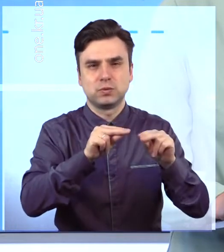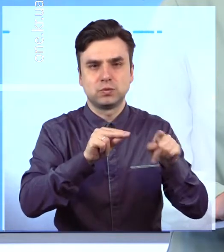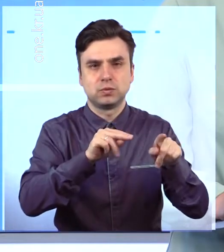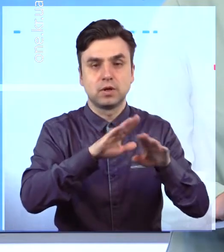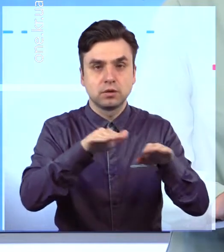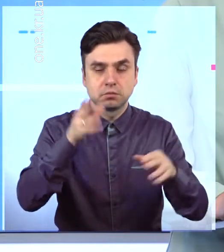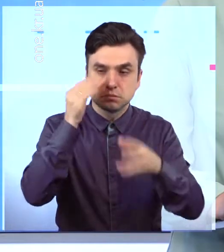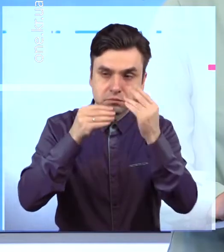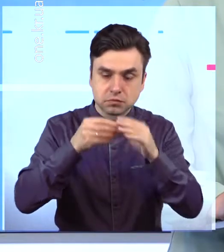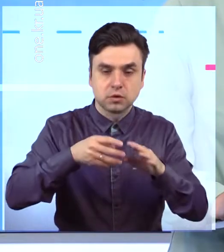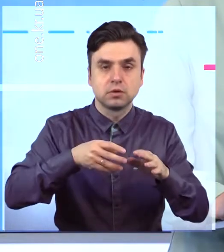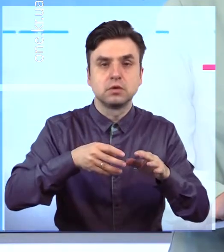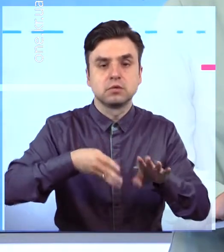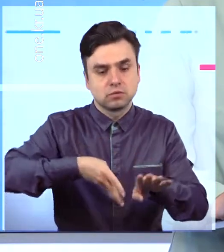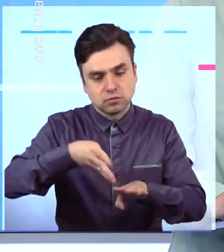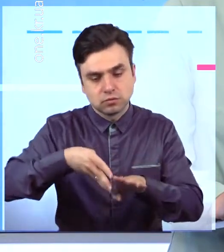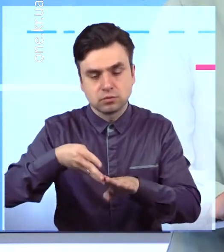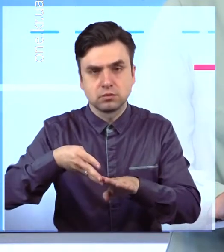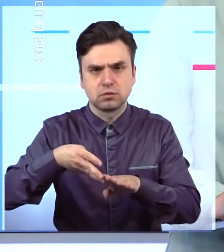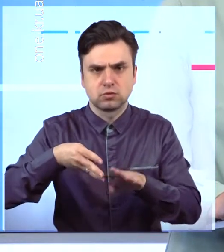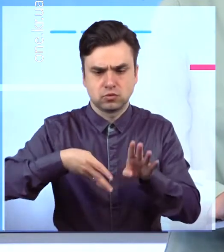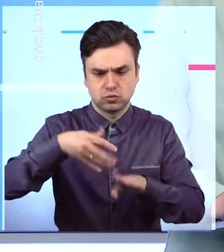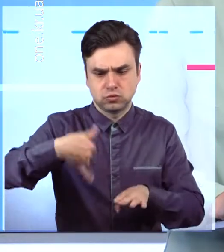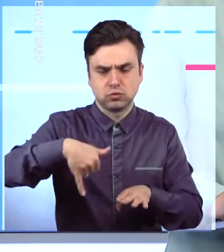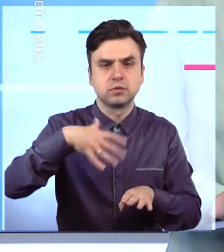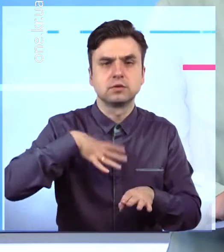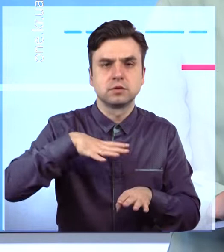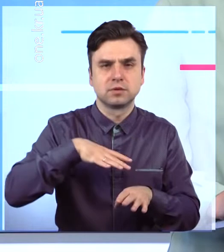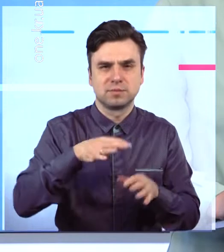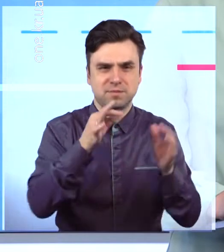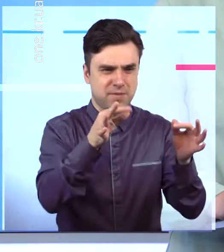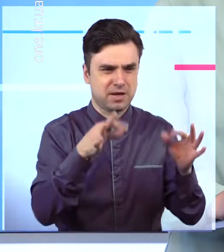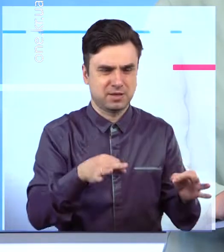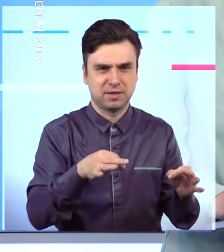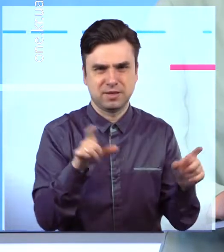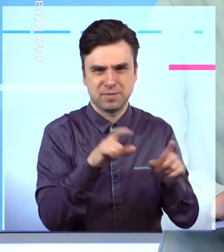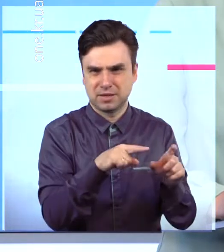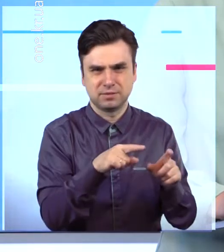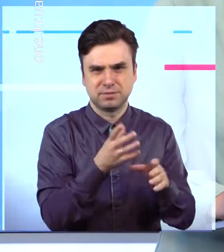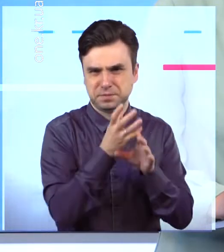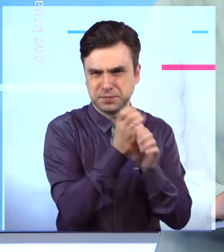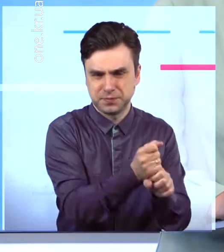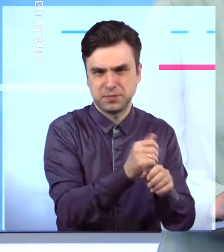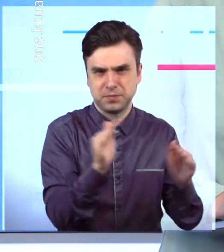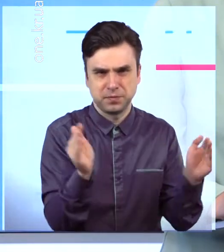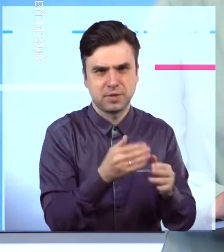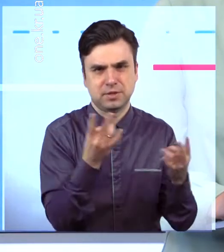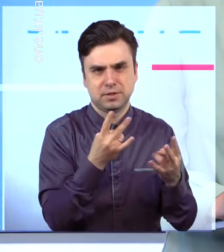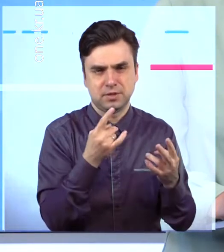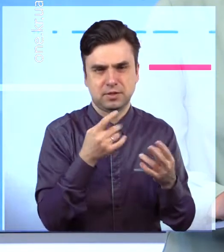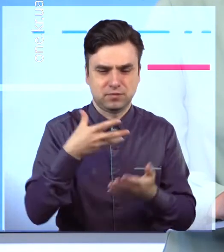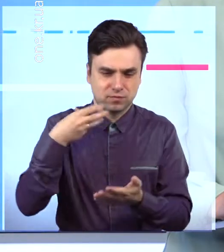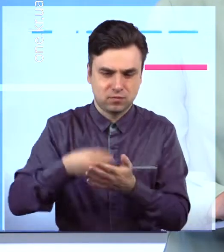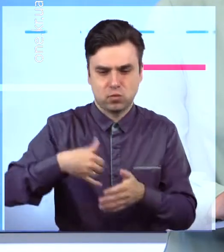мінімізувати використання людьми поліетиленових пакетів. Так, школярі за два дні вдома пошили сотню екомішечків, а